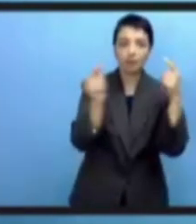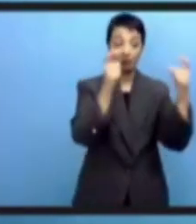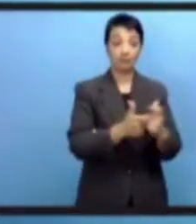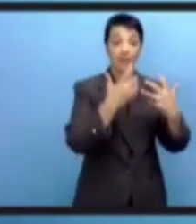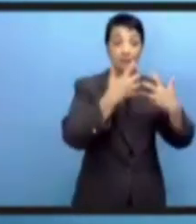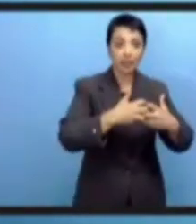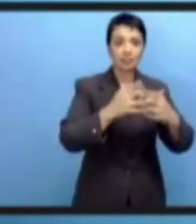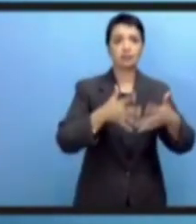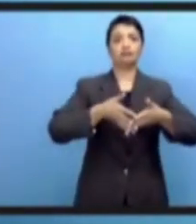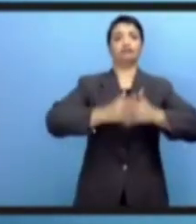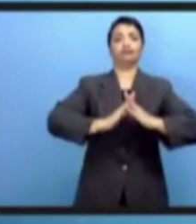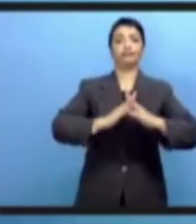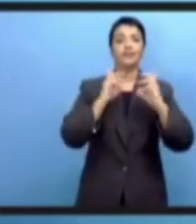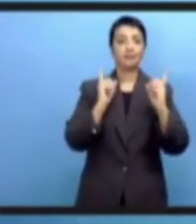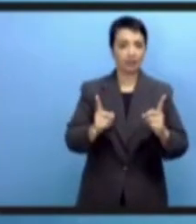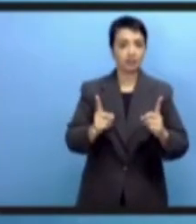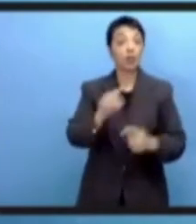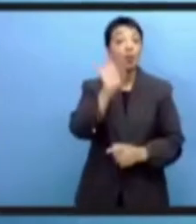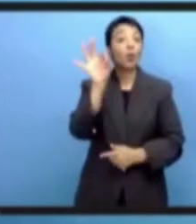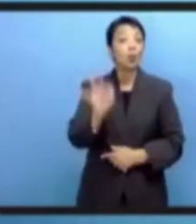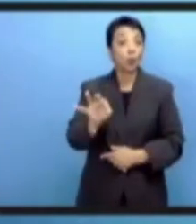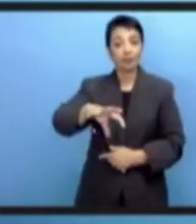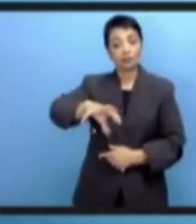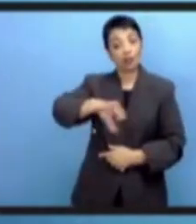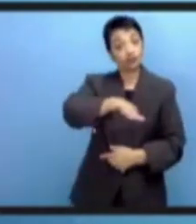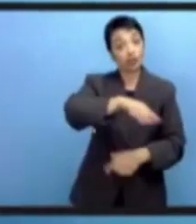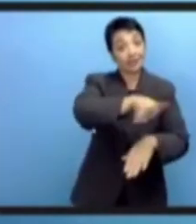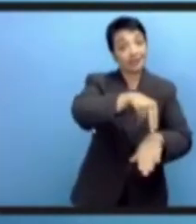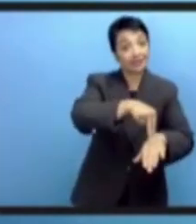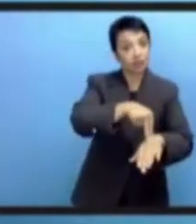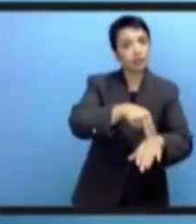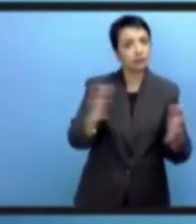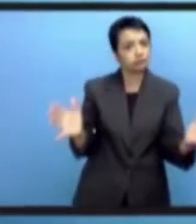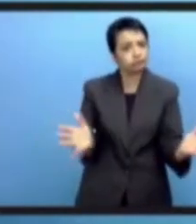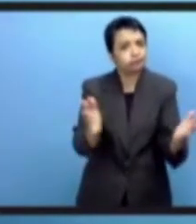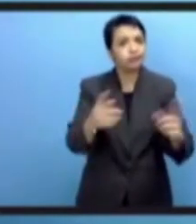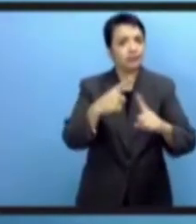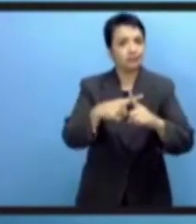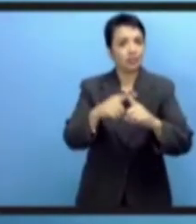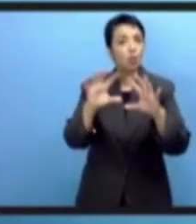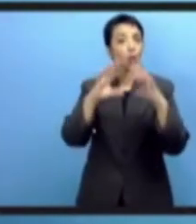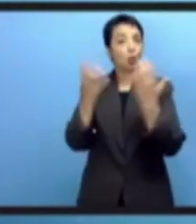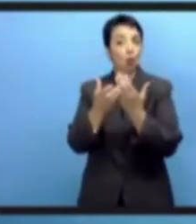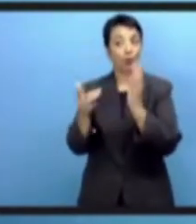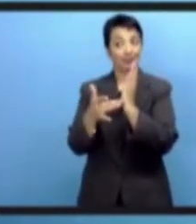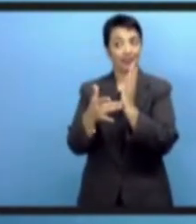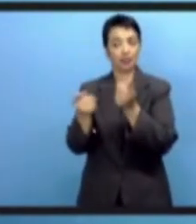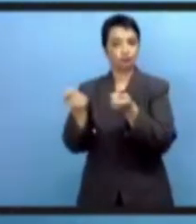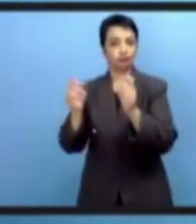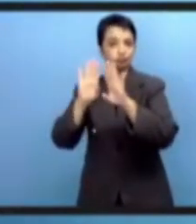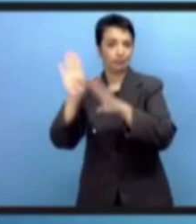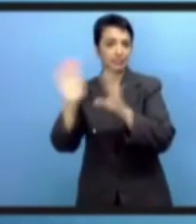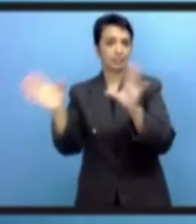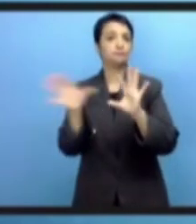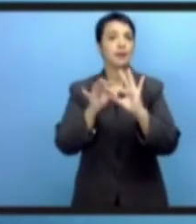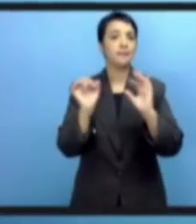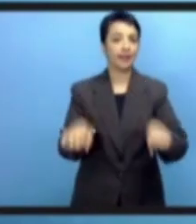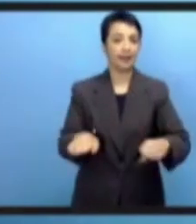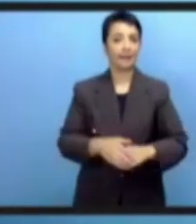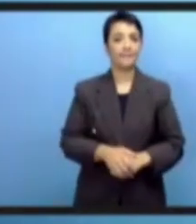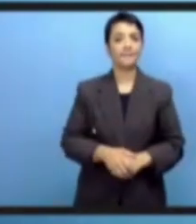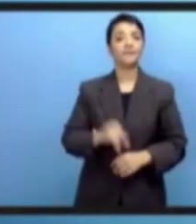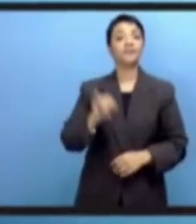механизмов подотчетности для того, чтобы и все заинтересованные стороны, в том числе и